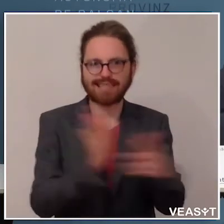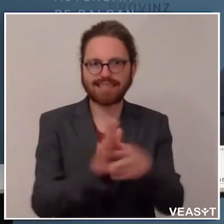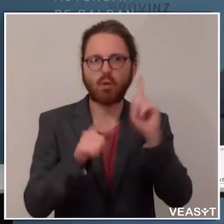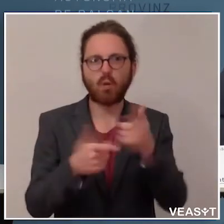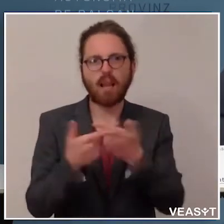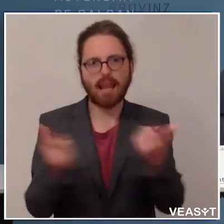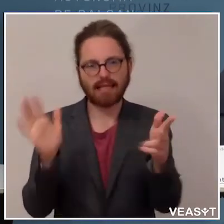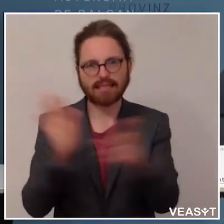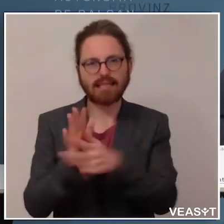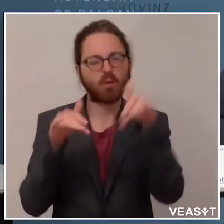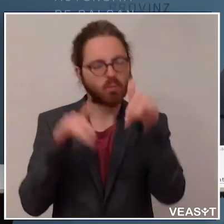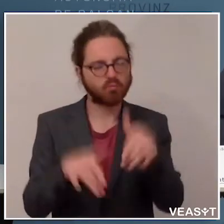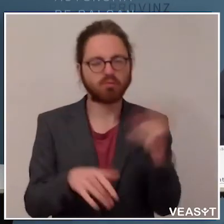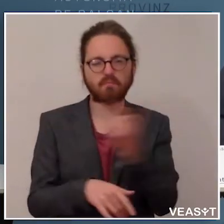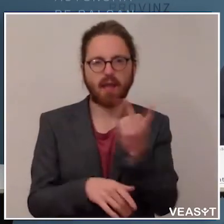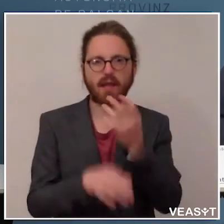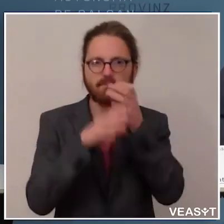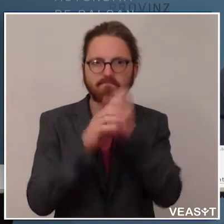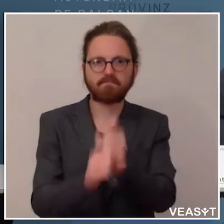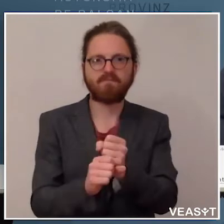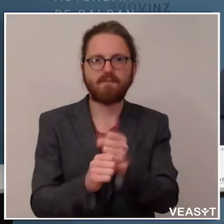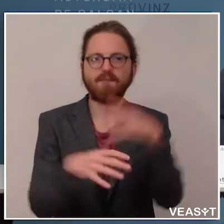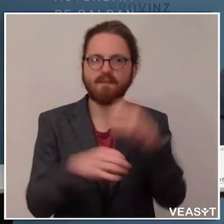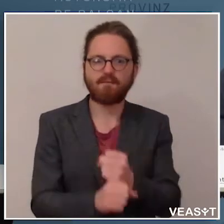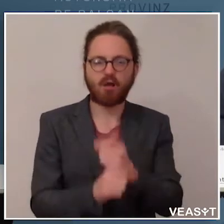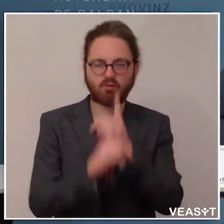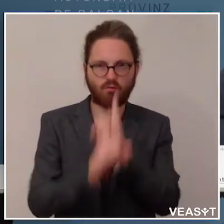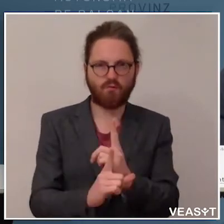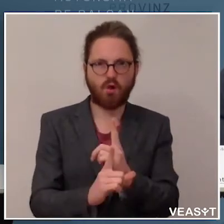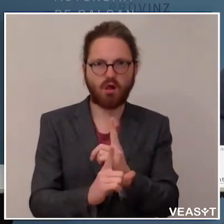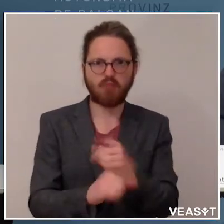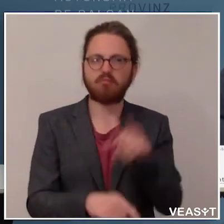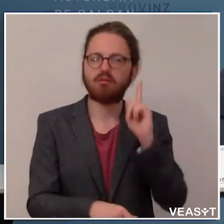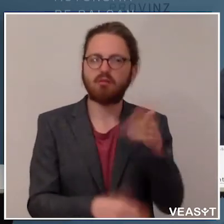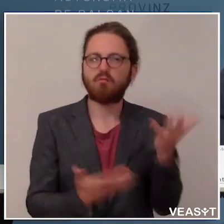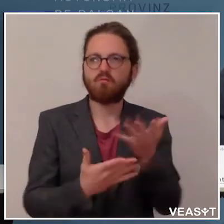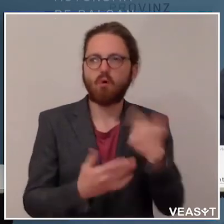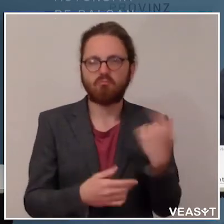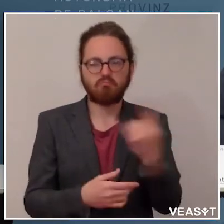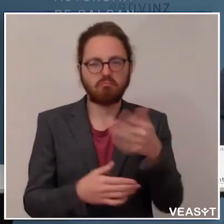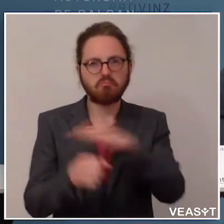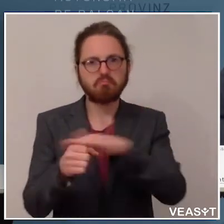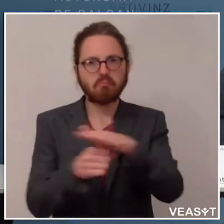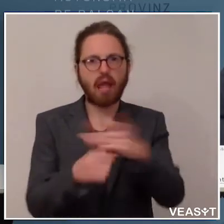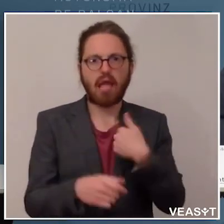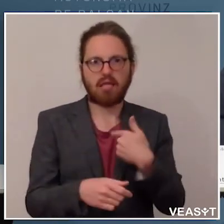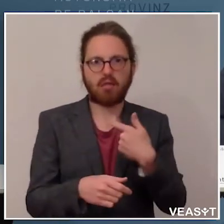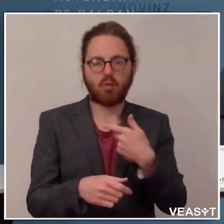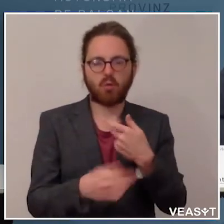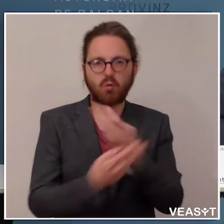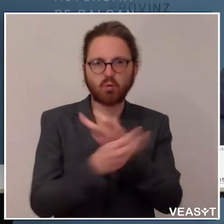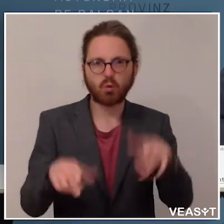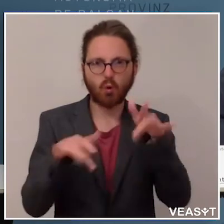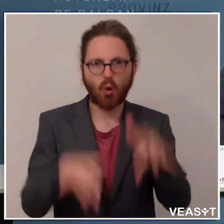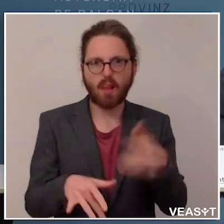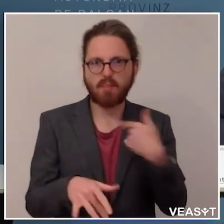die Verfassung beachten. In all jenen Bereichen, wo wir Zuständigkeit haben, gilt also für uns das Beachten der Verfassung.